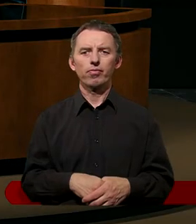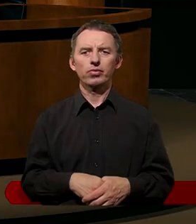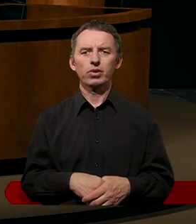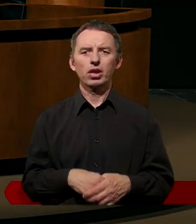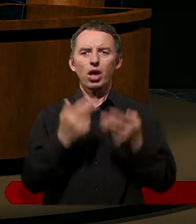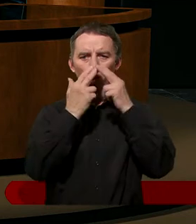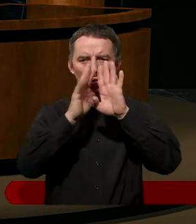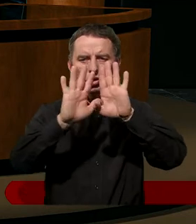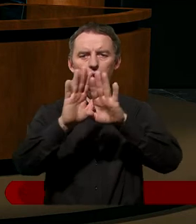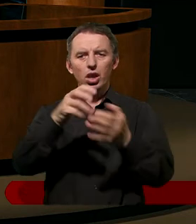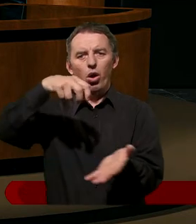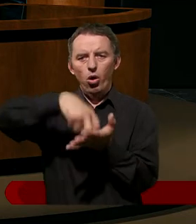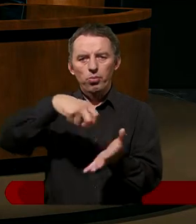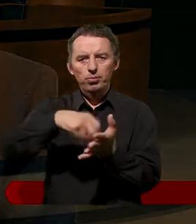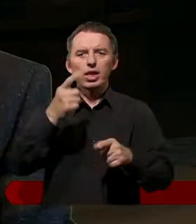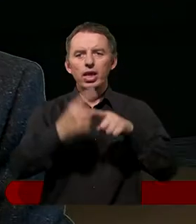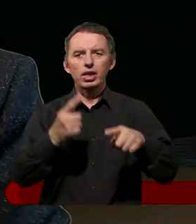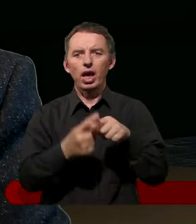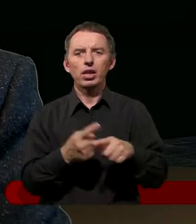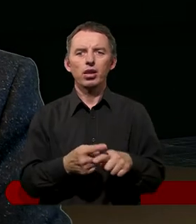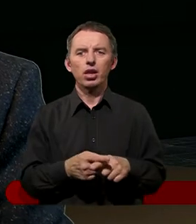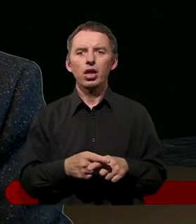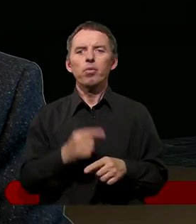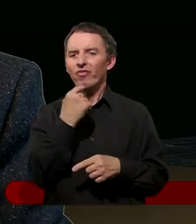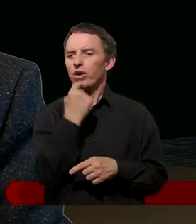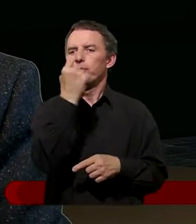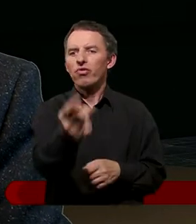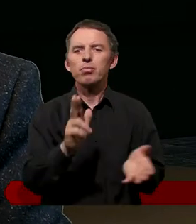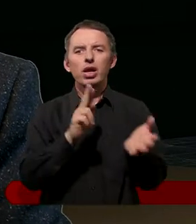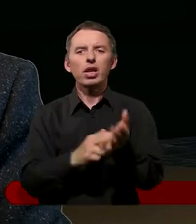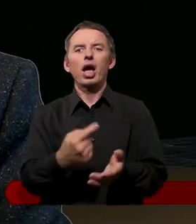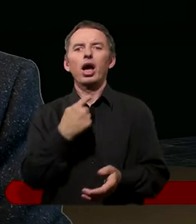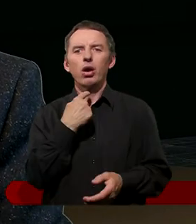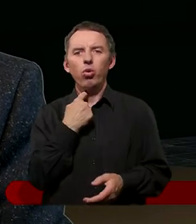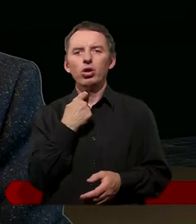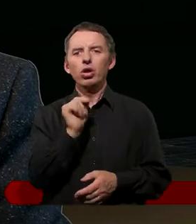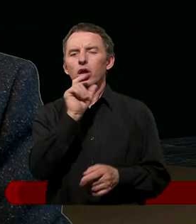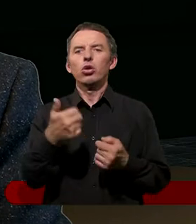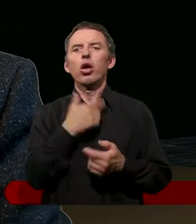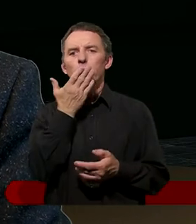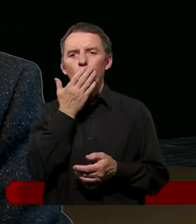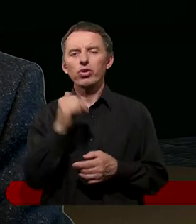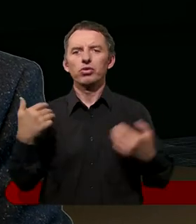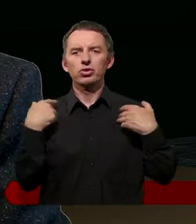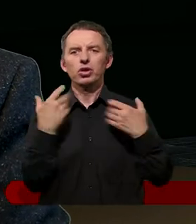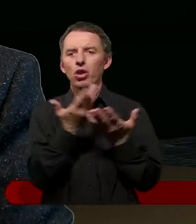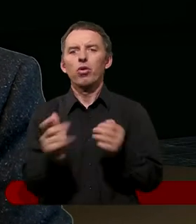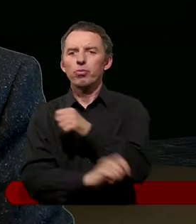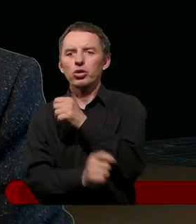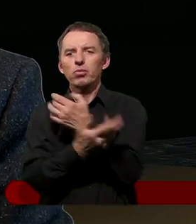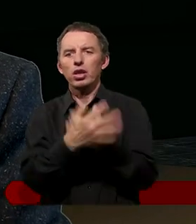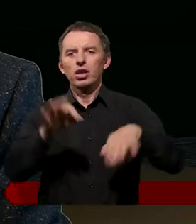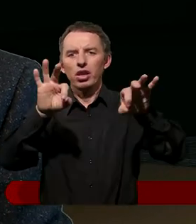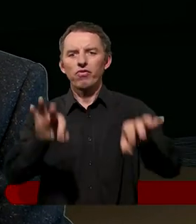potrafimy się opamiętać i zanim wypowiemy na głos ten osąd, to może trochę stonujemy i